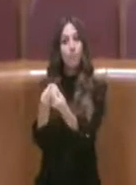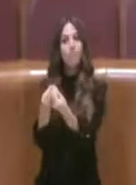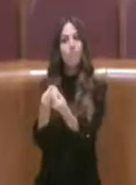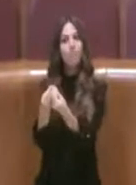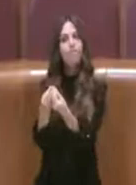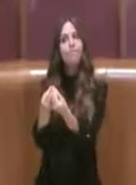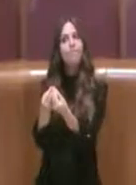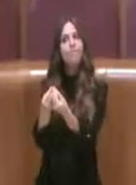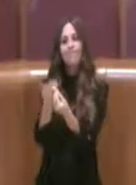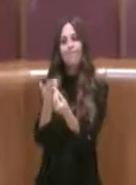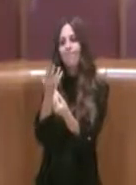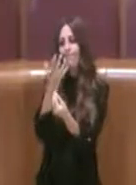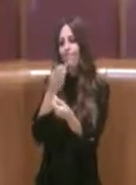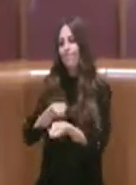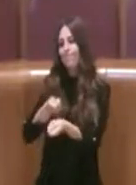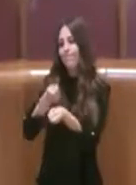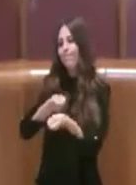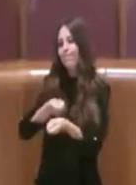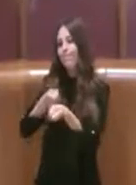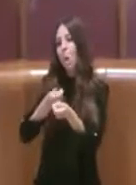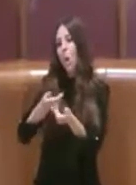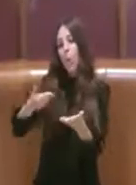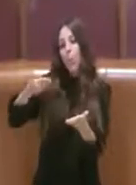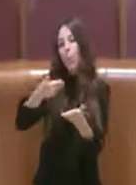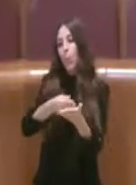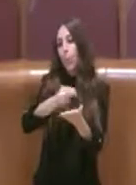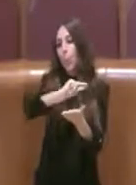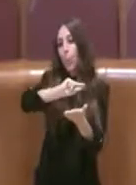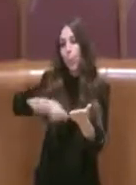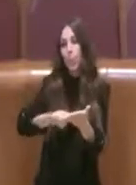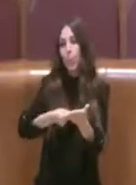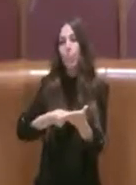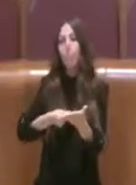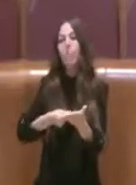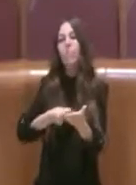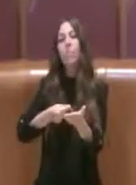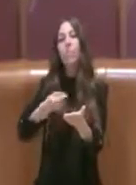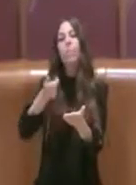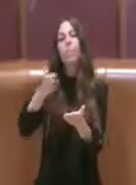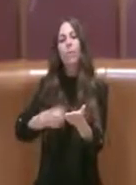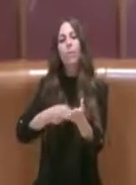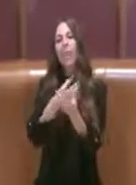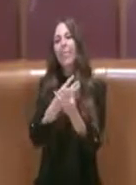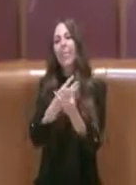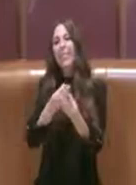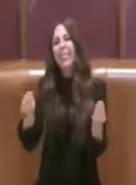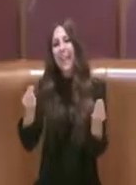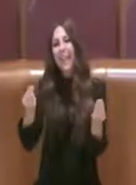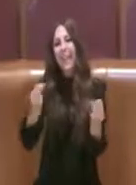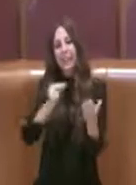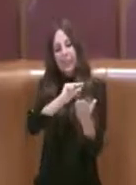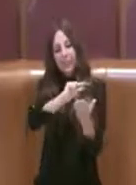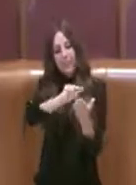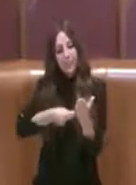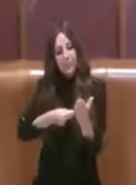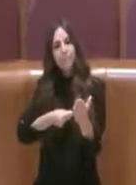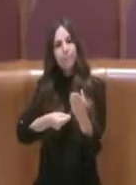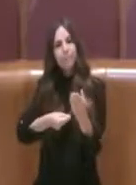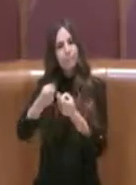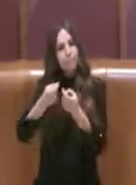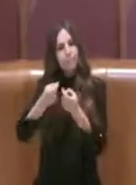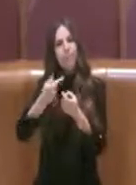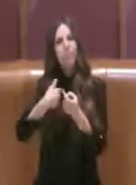firmare la proposta, tanto più che molti degli emendamenti che la maggioranza presenterà sono il frutto delle